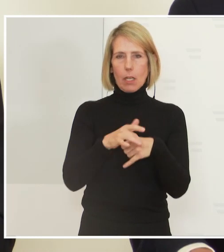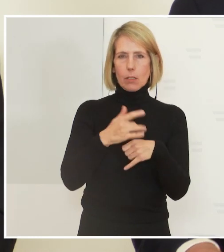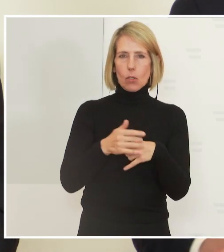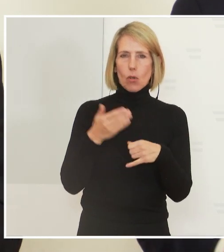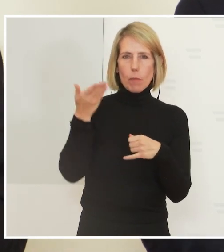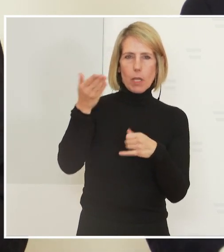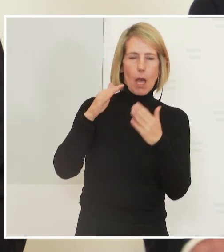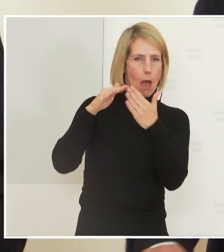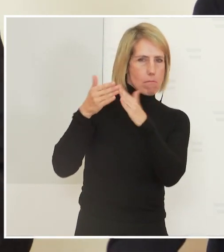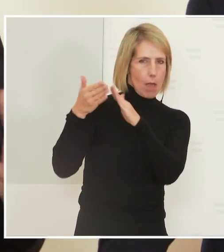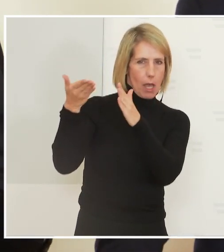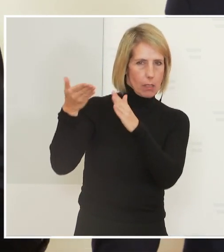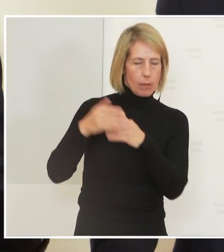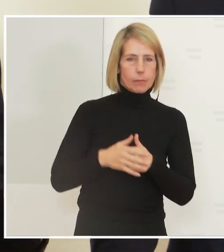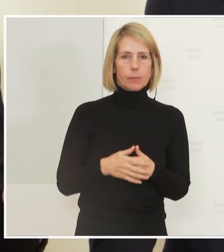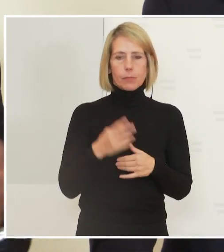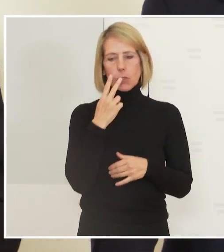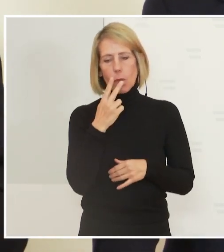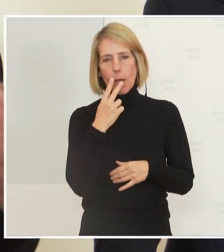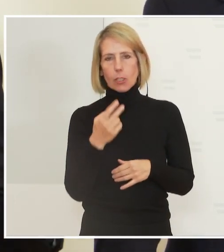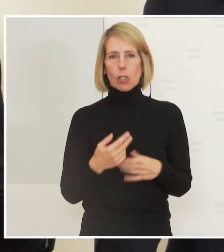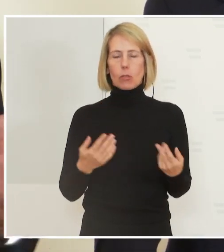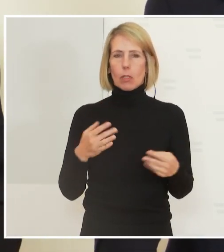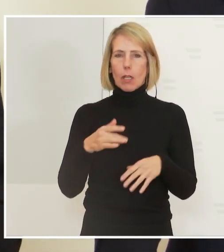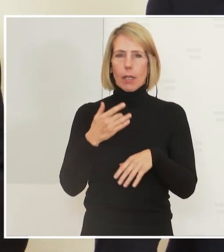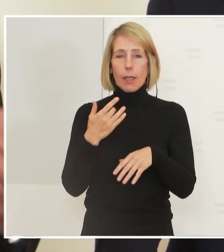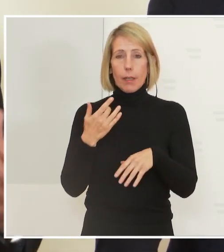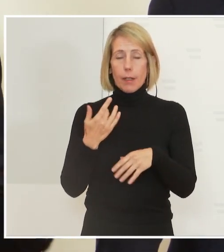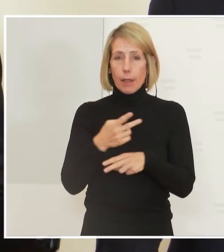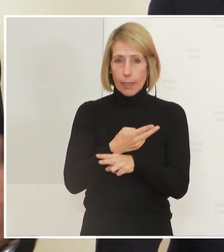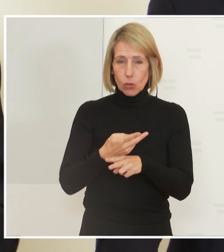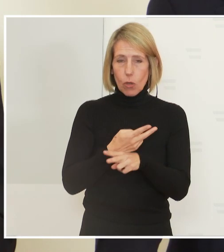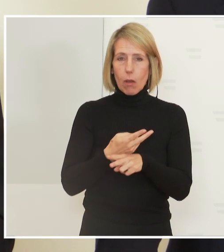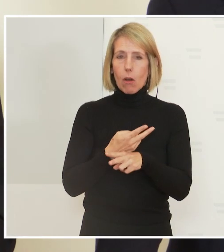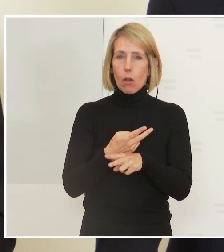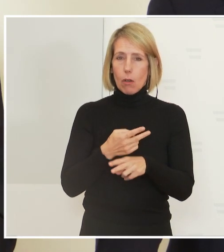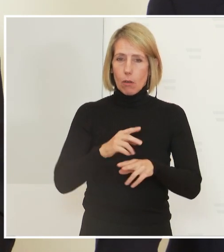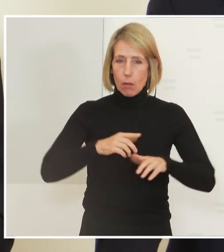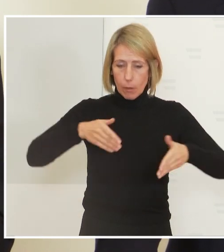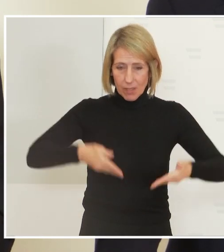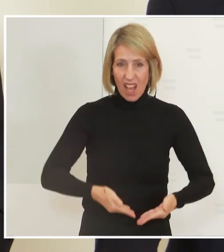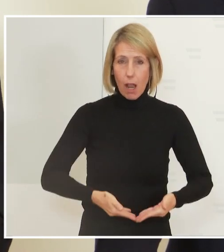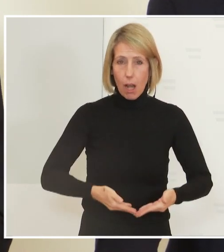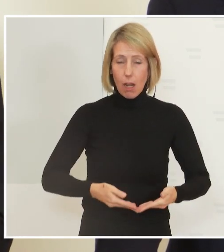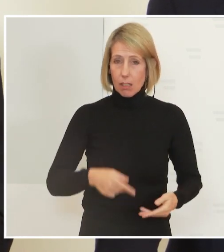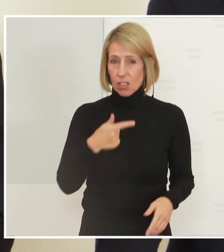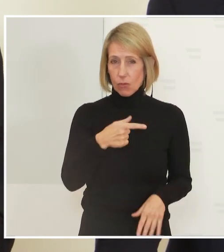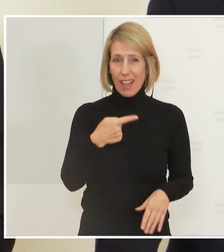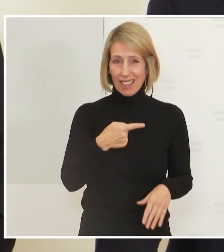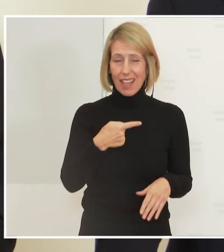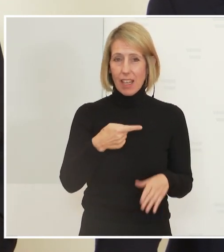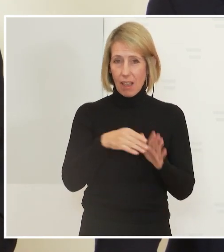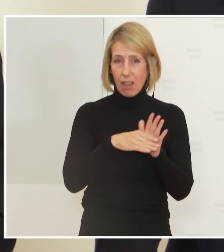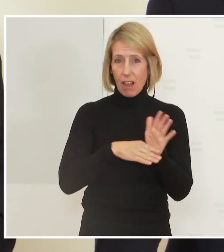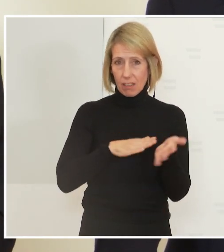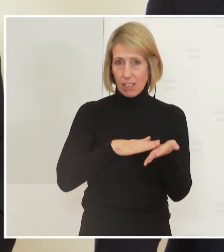Und wenn wir die Restaurationen im Tal mit einer 2G-Verpflichtung behältigen, so ist das natürlich am Berg